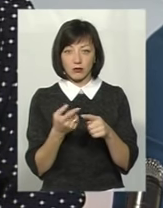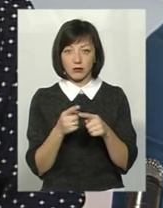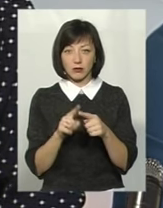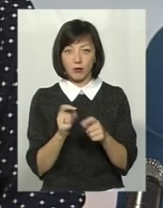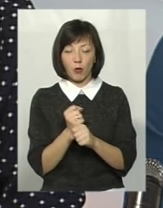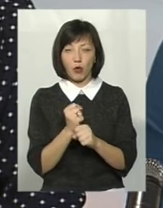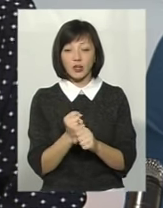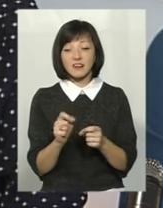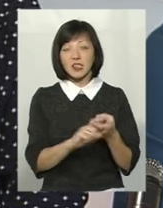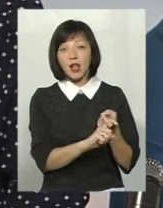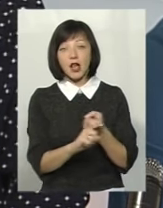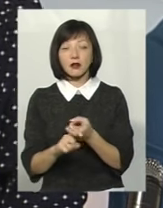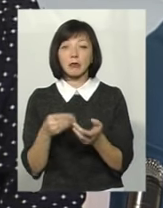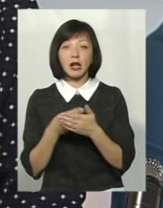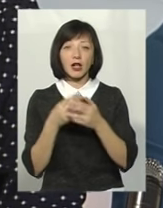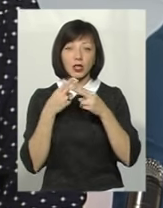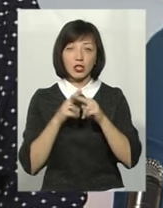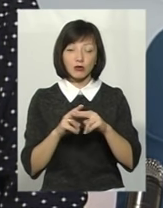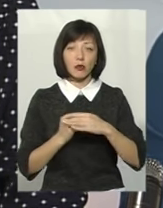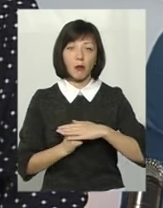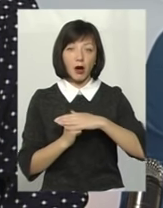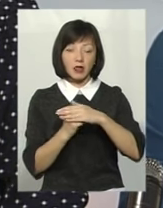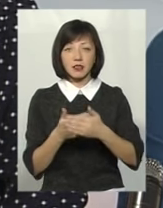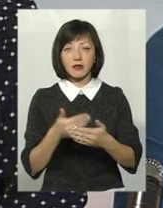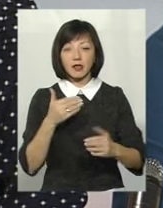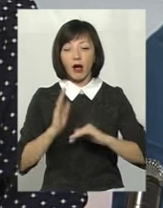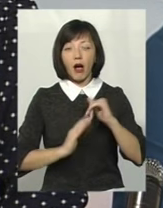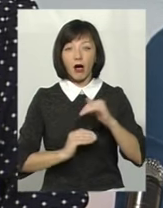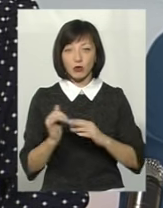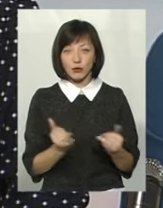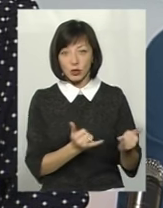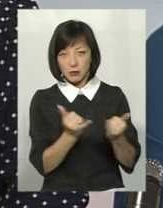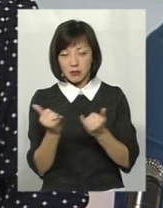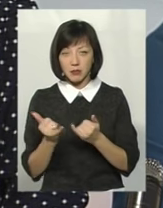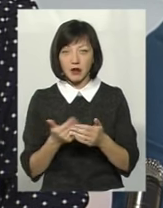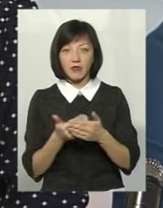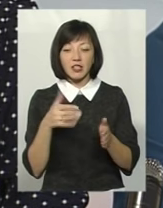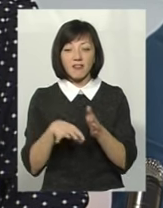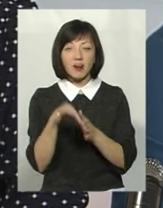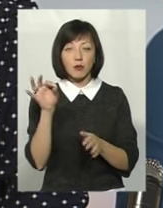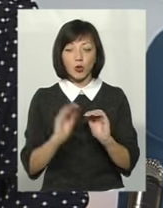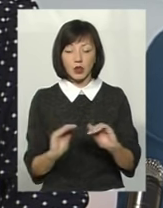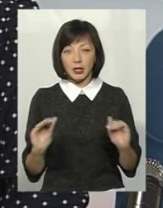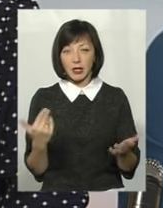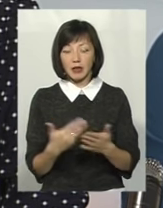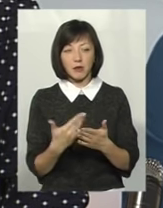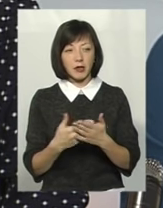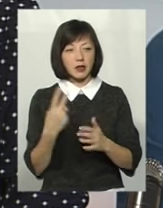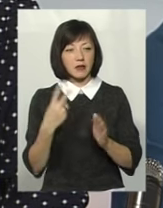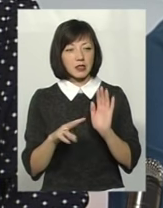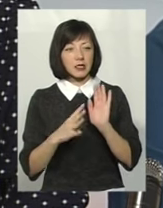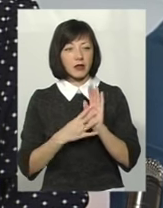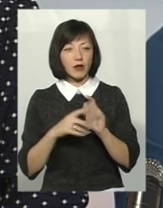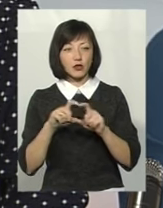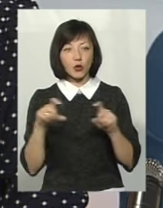залежності від своєї матеріально-технічної бази, від кадрового забезпечення, від вибору учнів. Наприклад, в 29